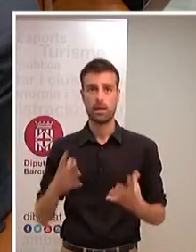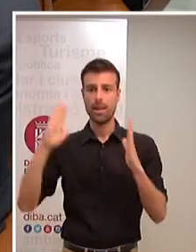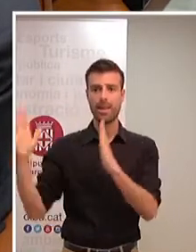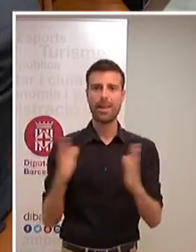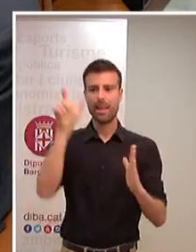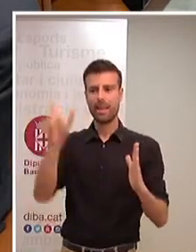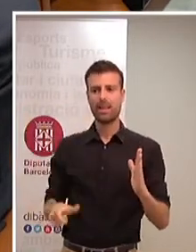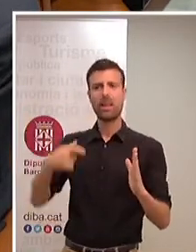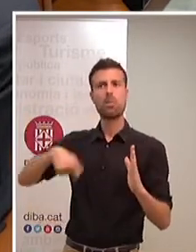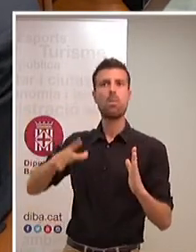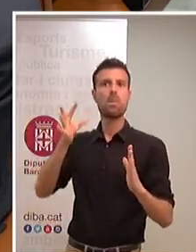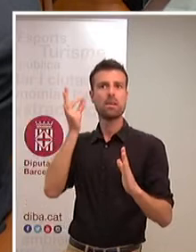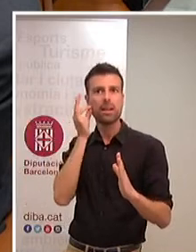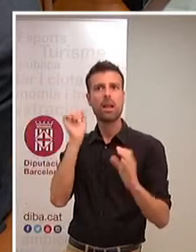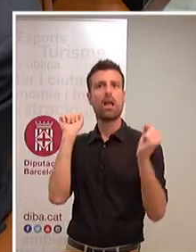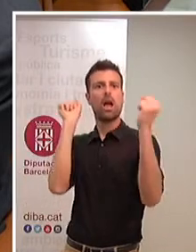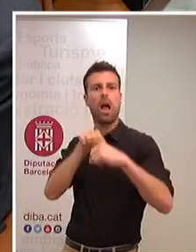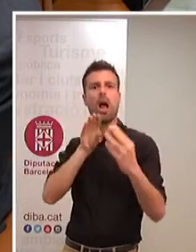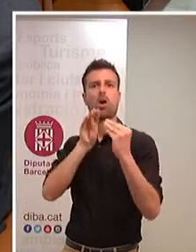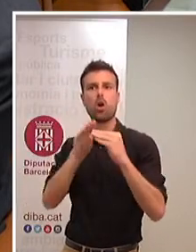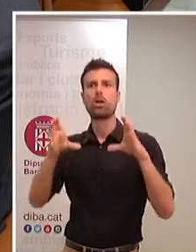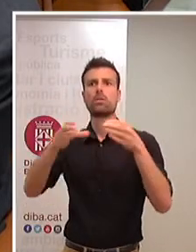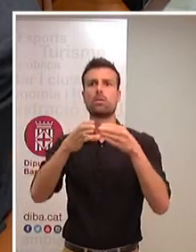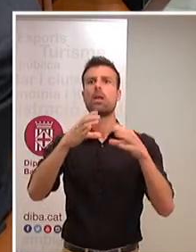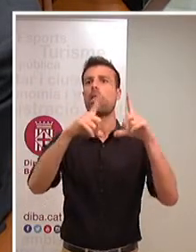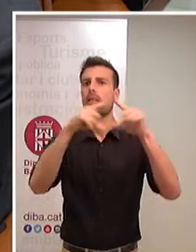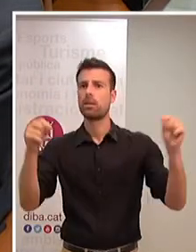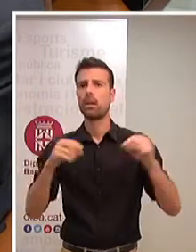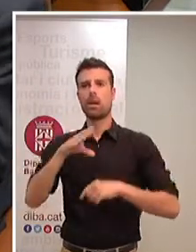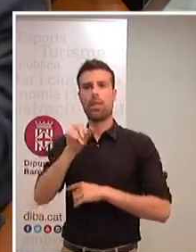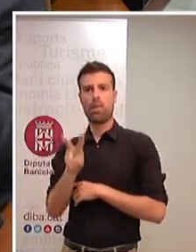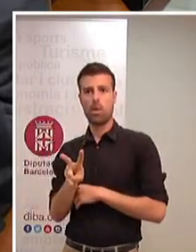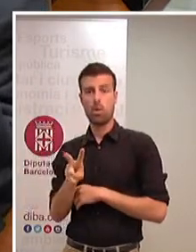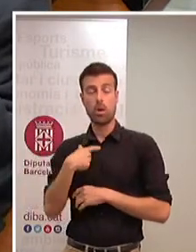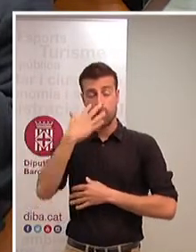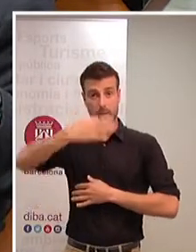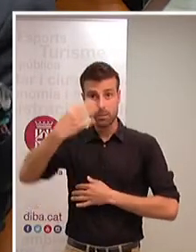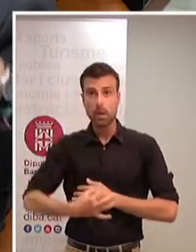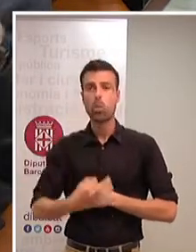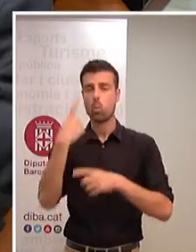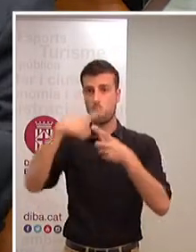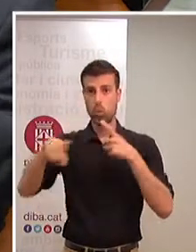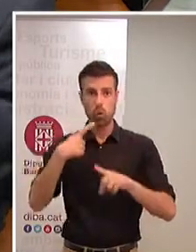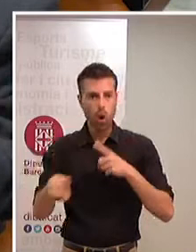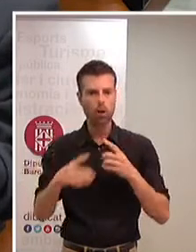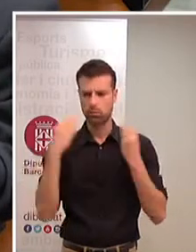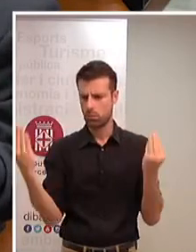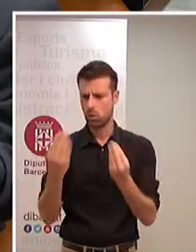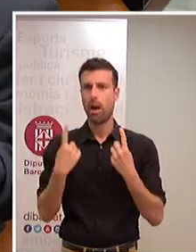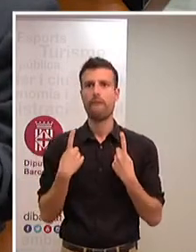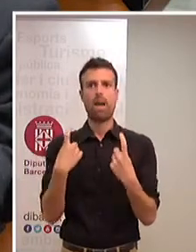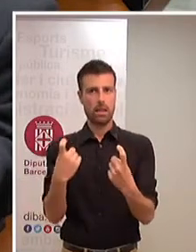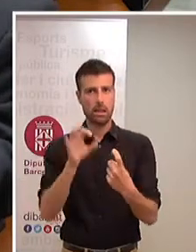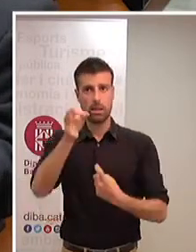davant i d'un acord entre Esquerra i Convergència per governar aquests anys. I segur que hi ha coses que les haurem de millorar i que no fem tan bé